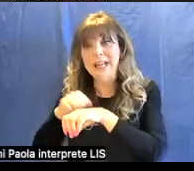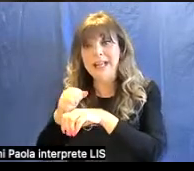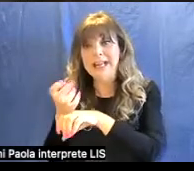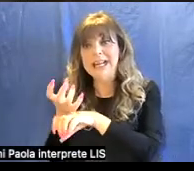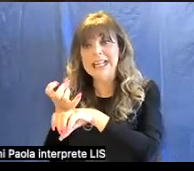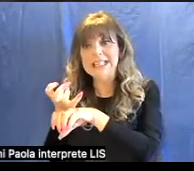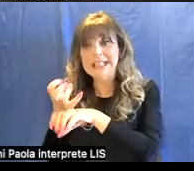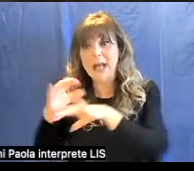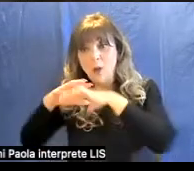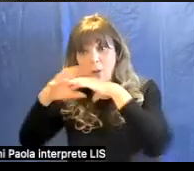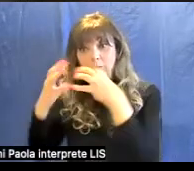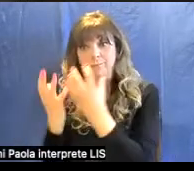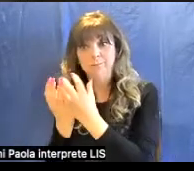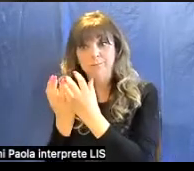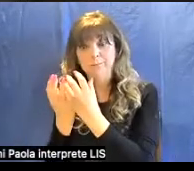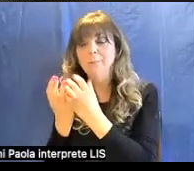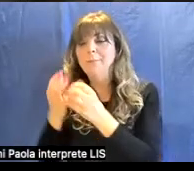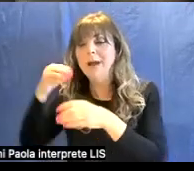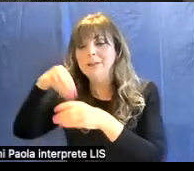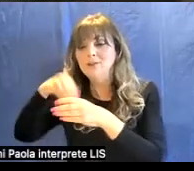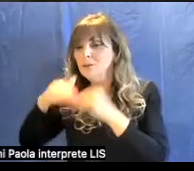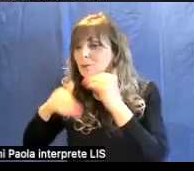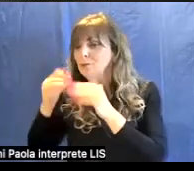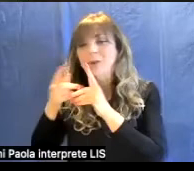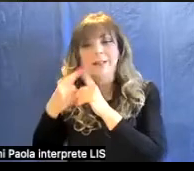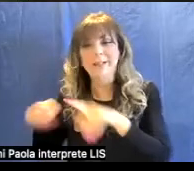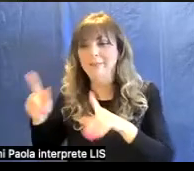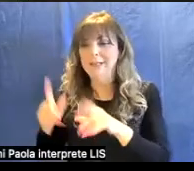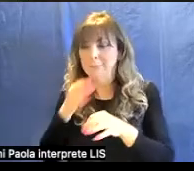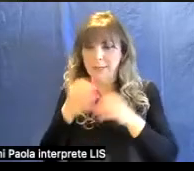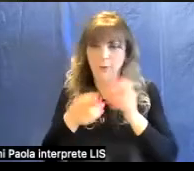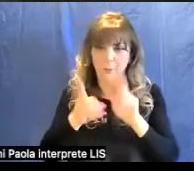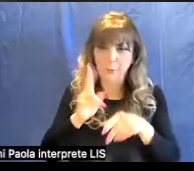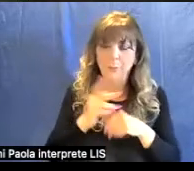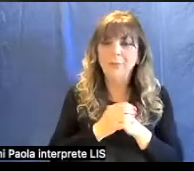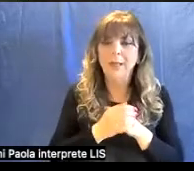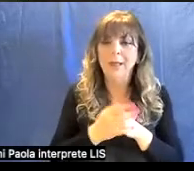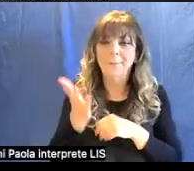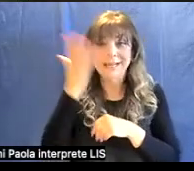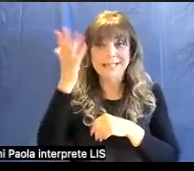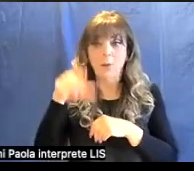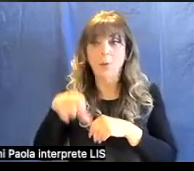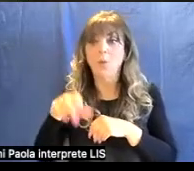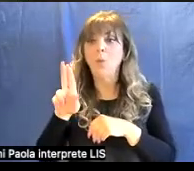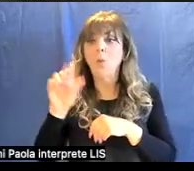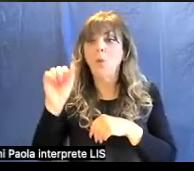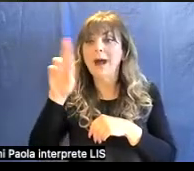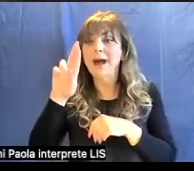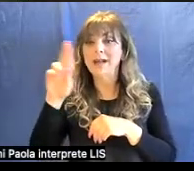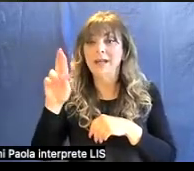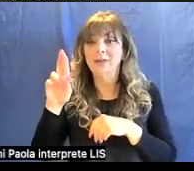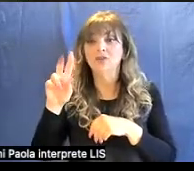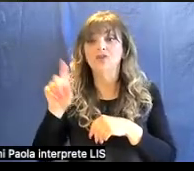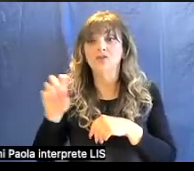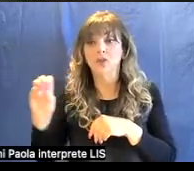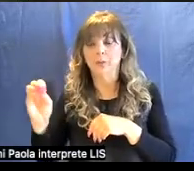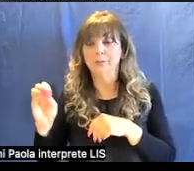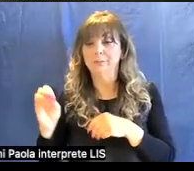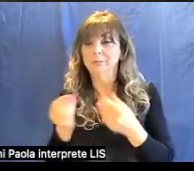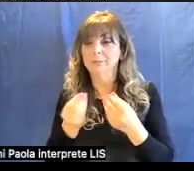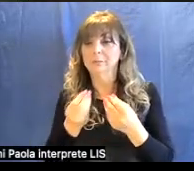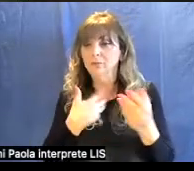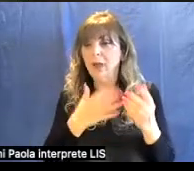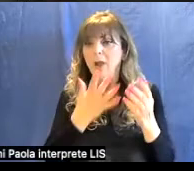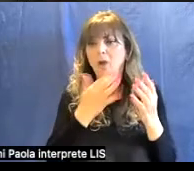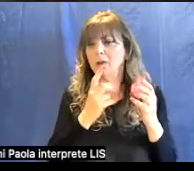intrinseca. Mi spiego meglio. Prendiamo l'esempio del quarzo. Il quarzo si può presentare in colori